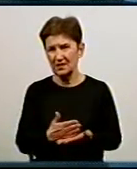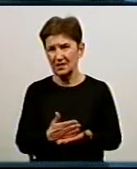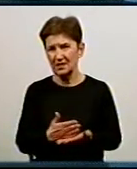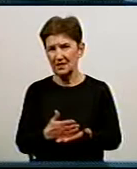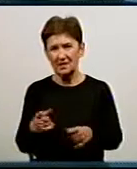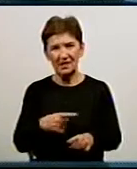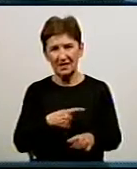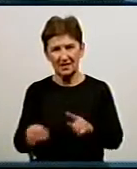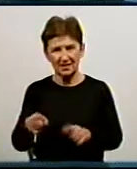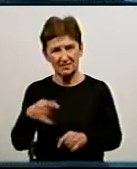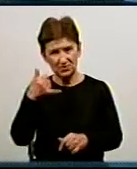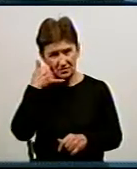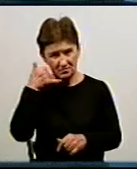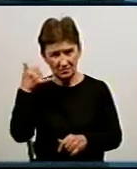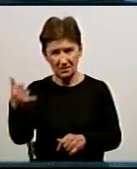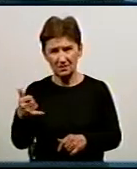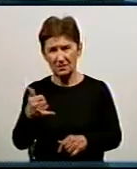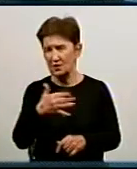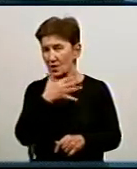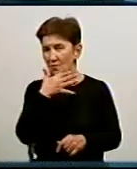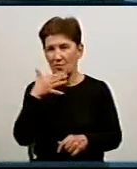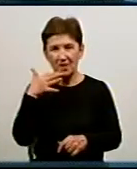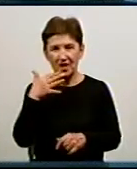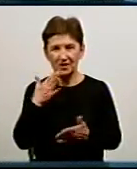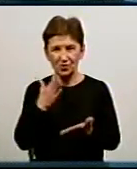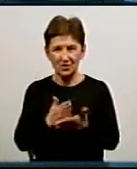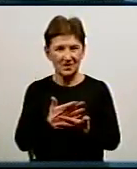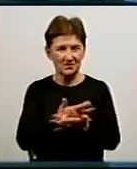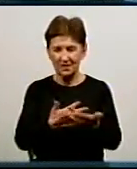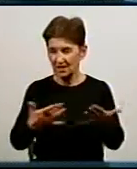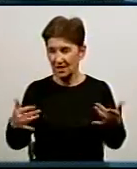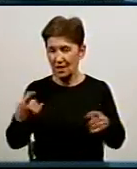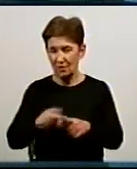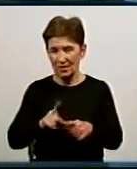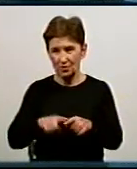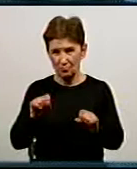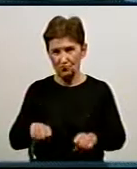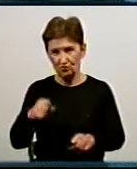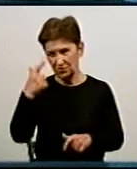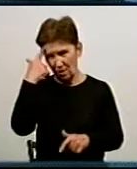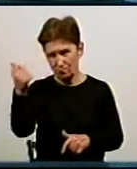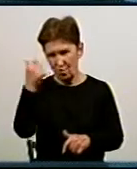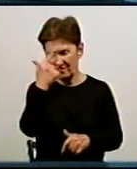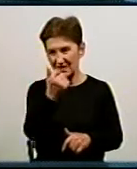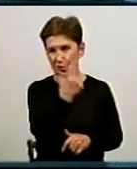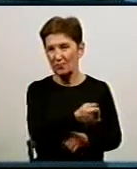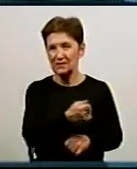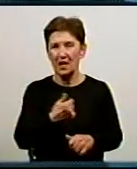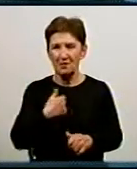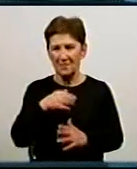Гречія лінія міського голови. Дуже багато є можливостей, про які можна повідомити. І ми, звичайно, зразу